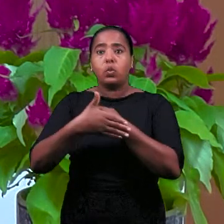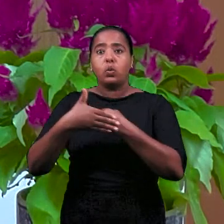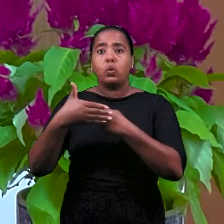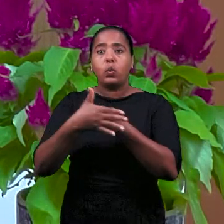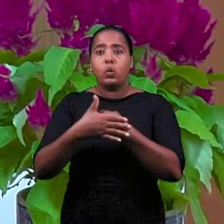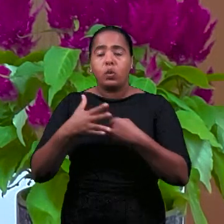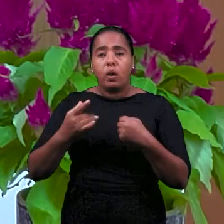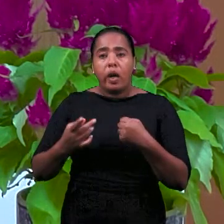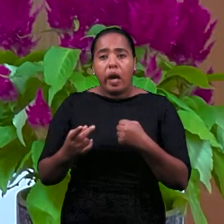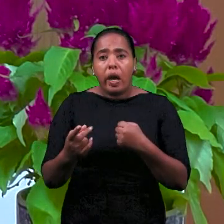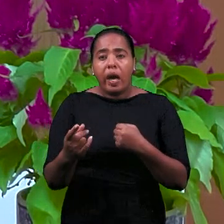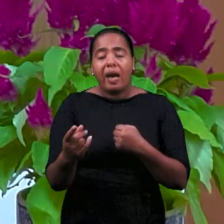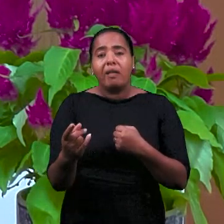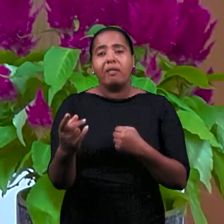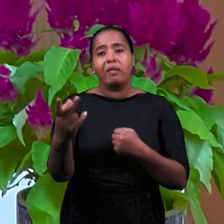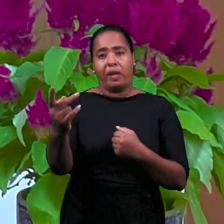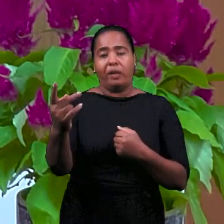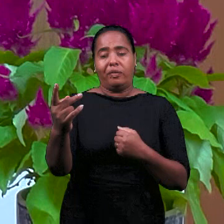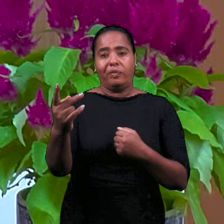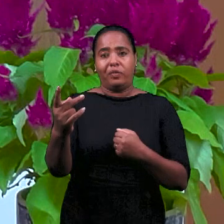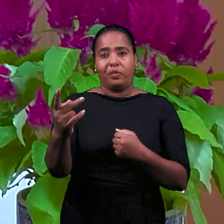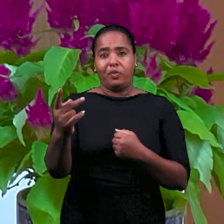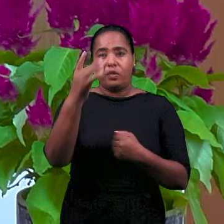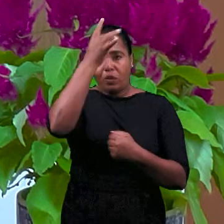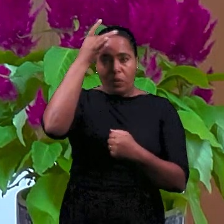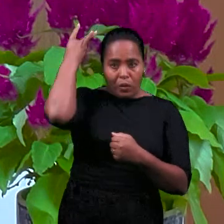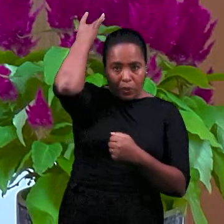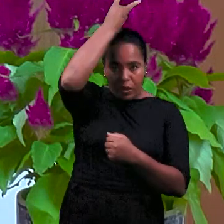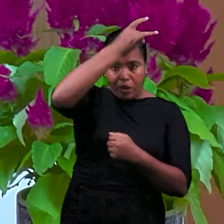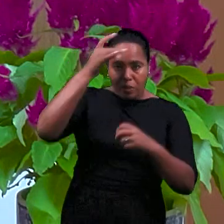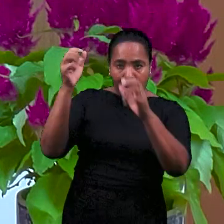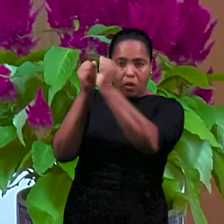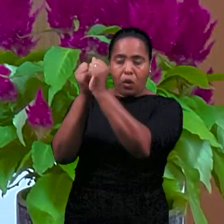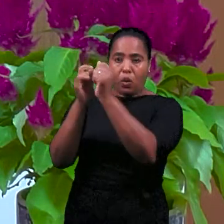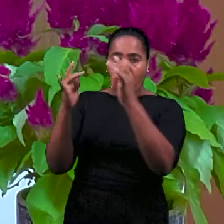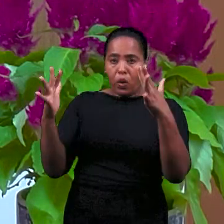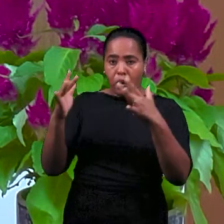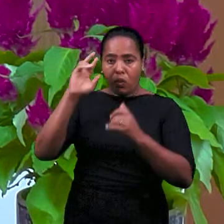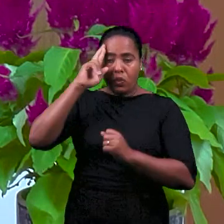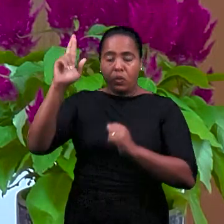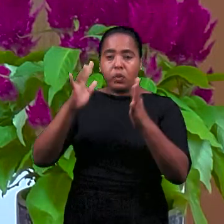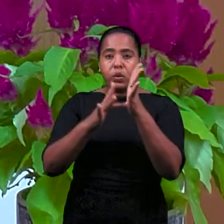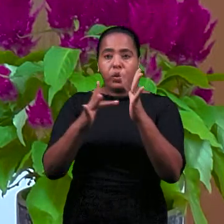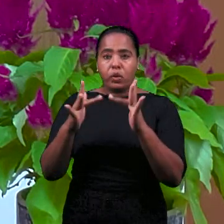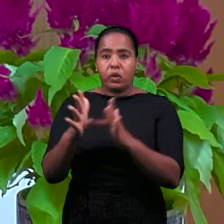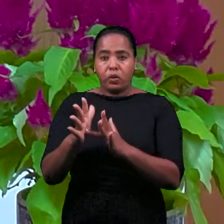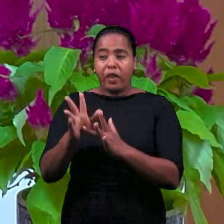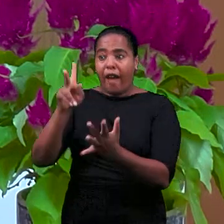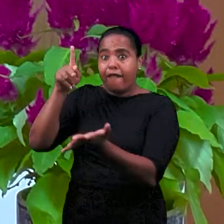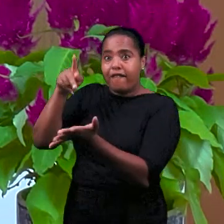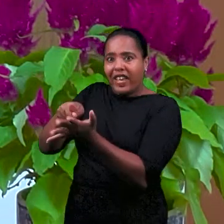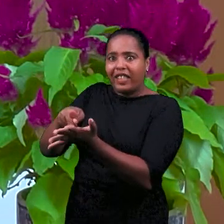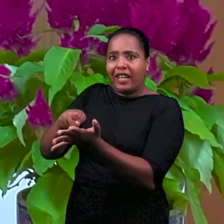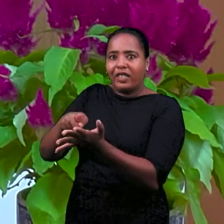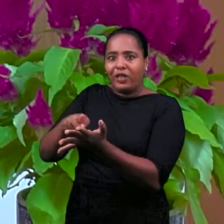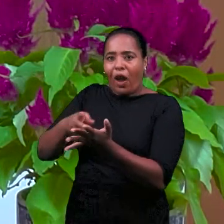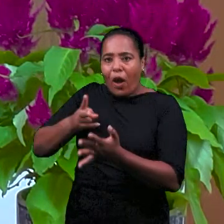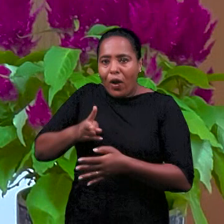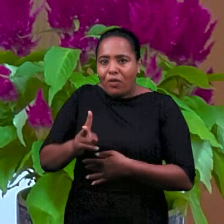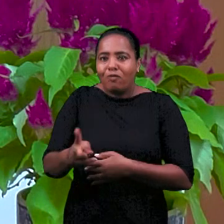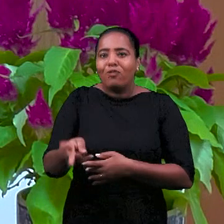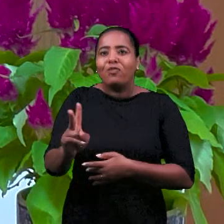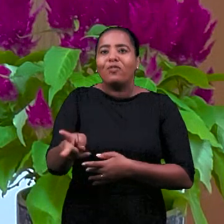общение Святого Духа Божьего, славного Духа Иисуса Христа, Его истин да